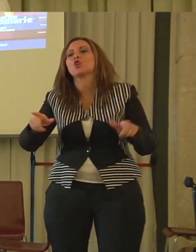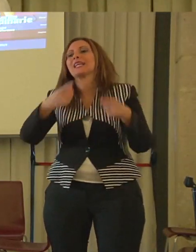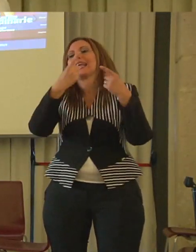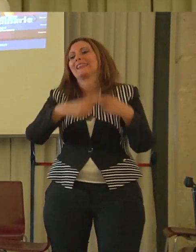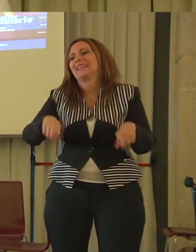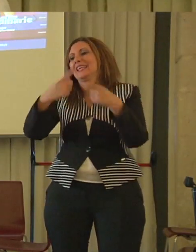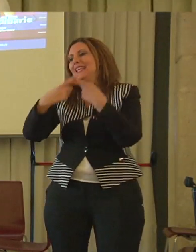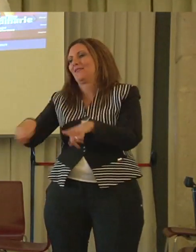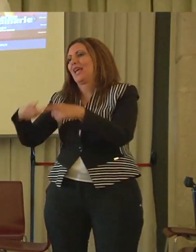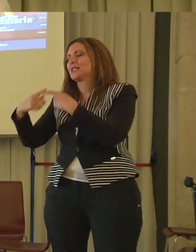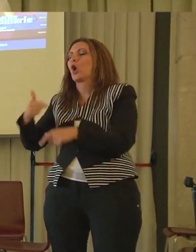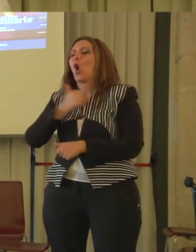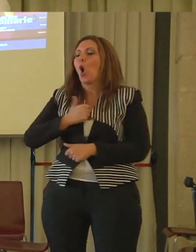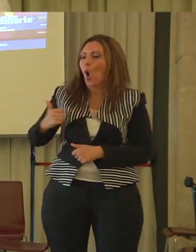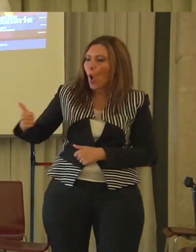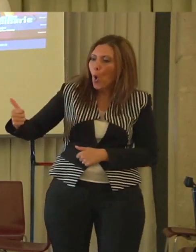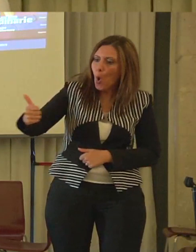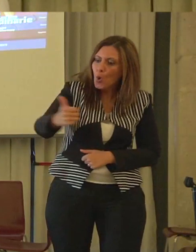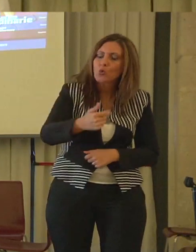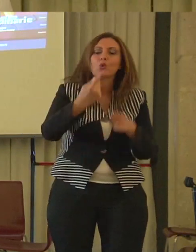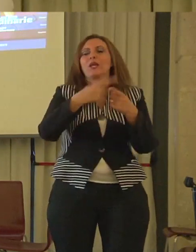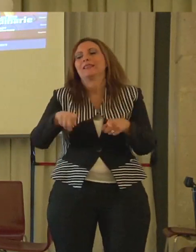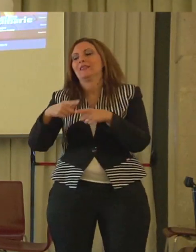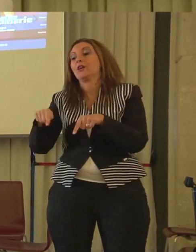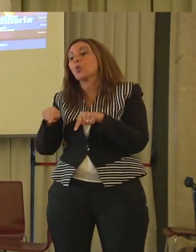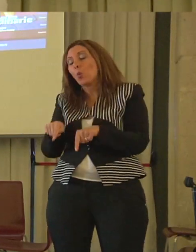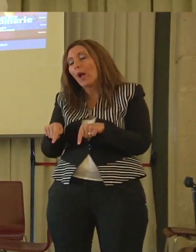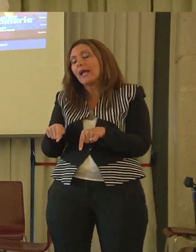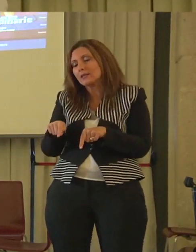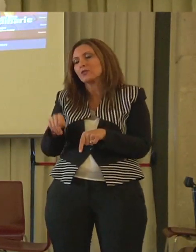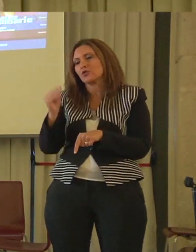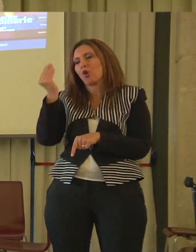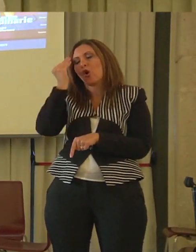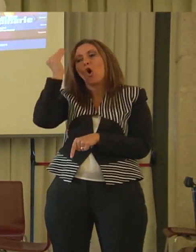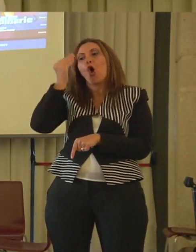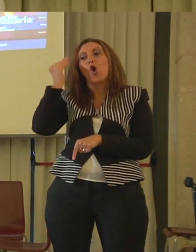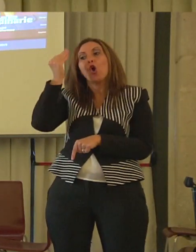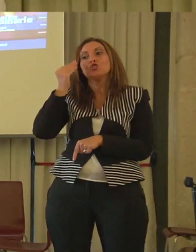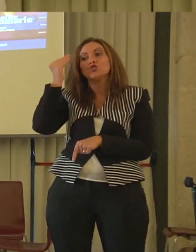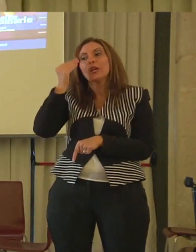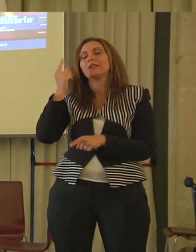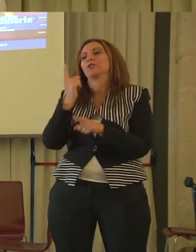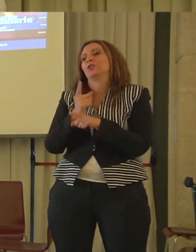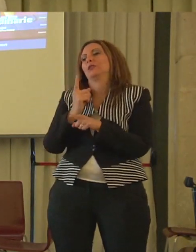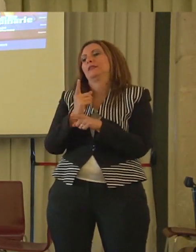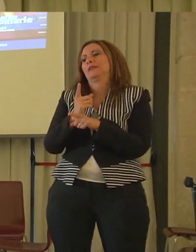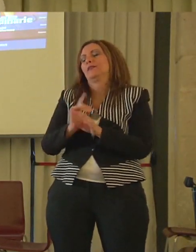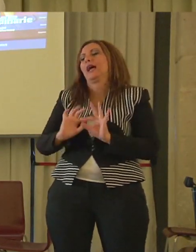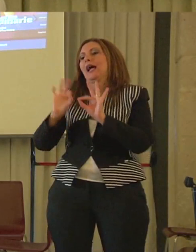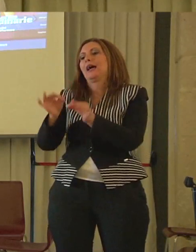come diverso e ognuno di noi. E sarà questo concetto a farci realizzare